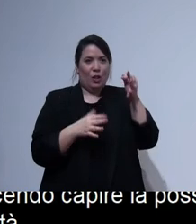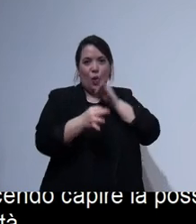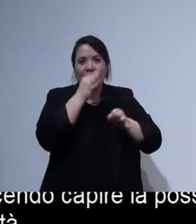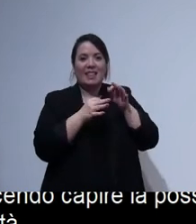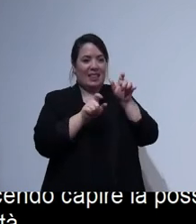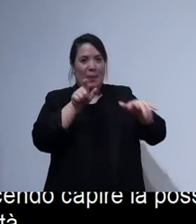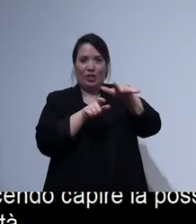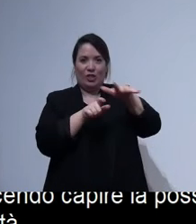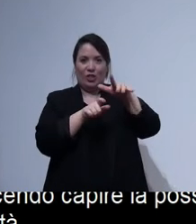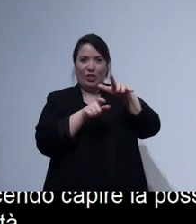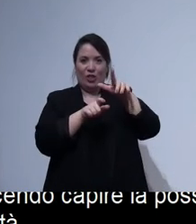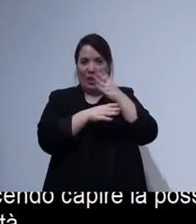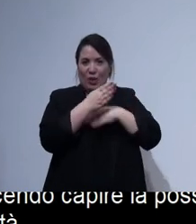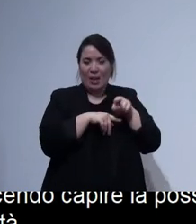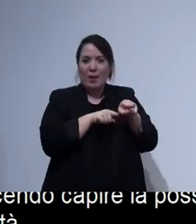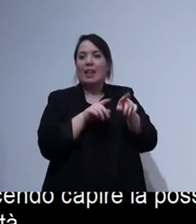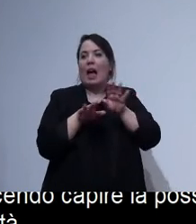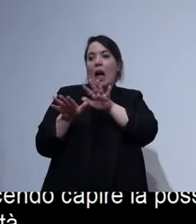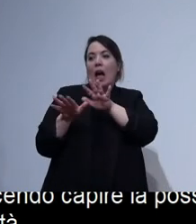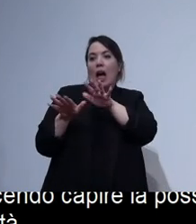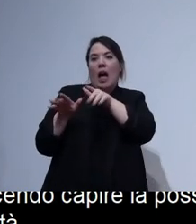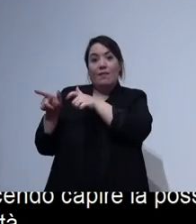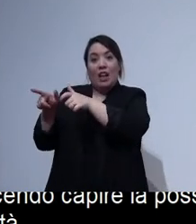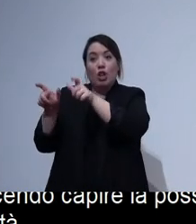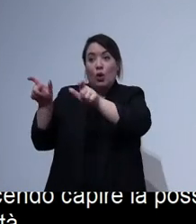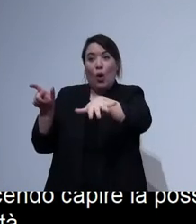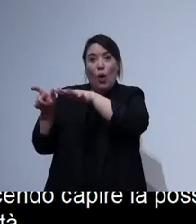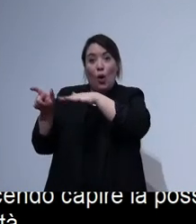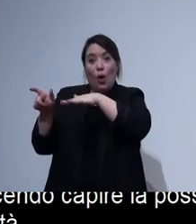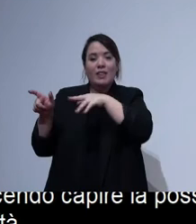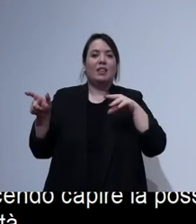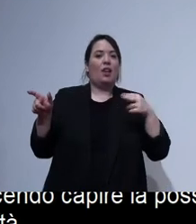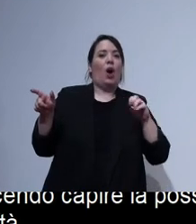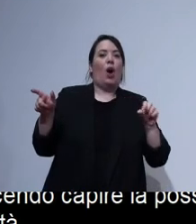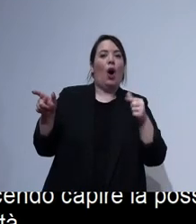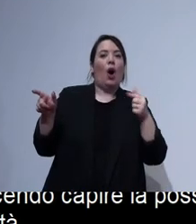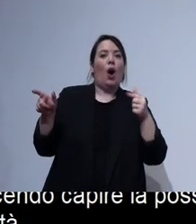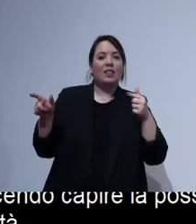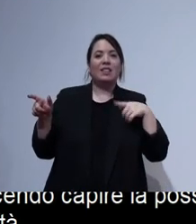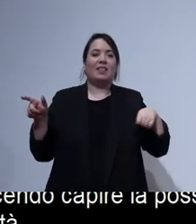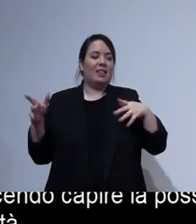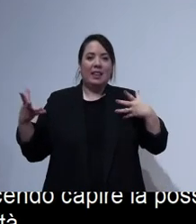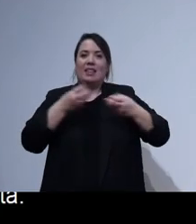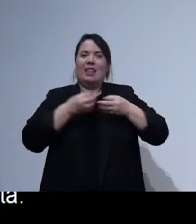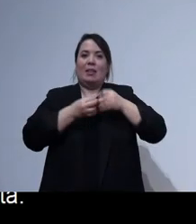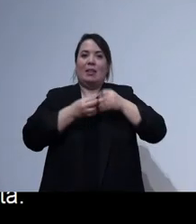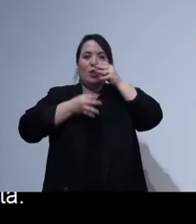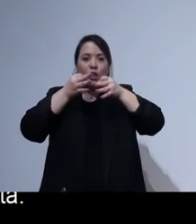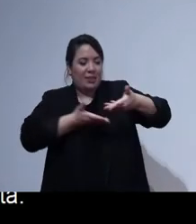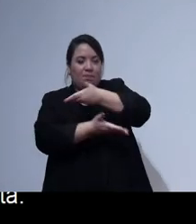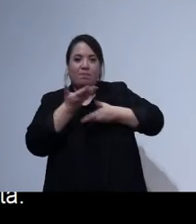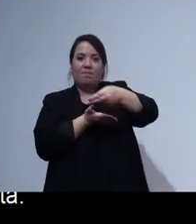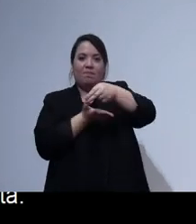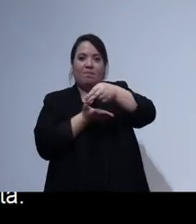parte degli altri viaggiatori agli host e con un tono un pochino dissacrante come quello che usa Vale